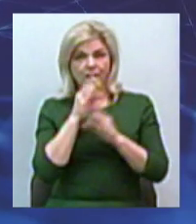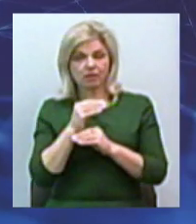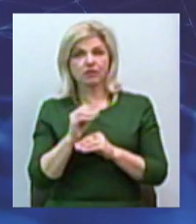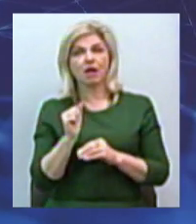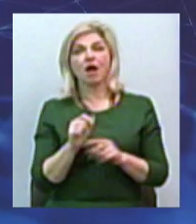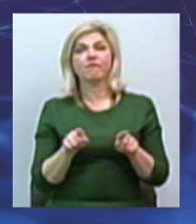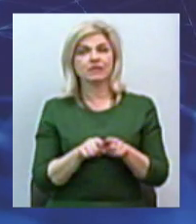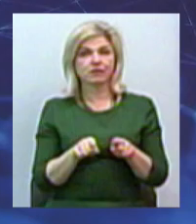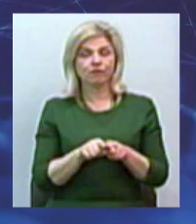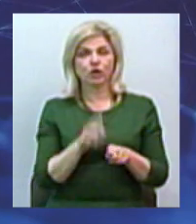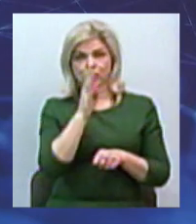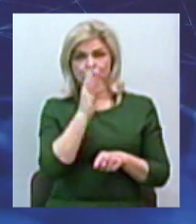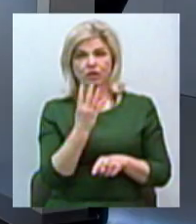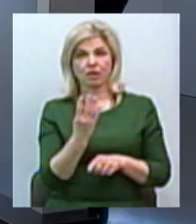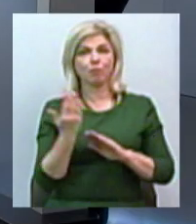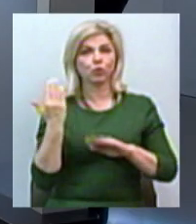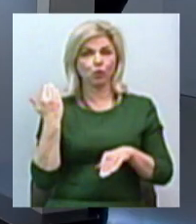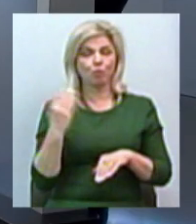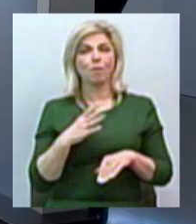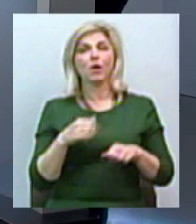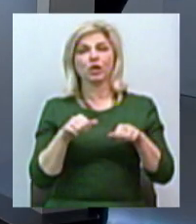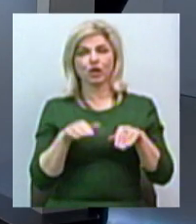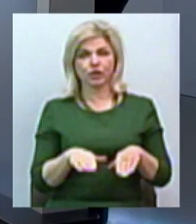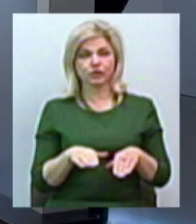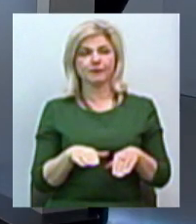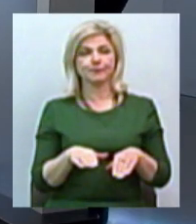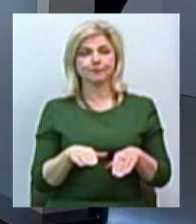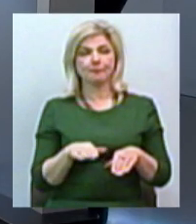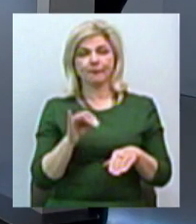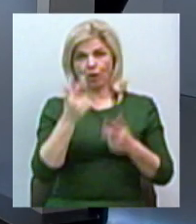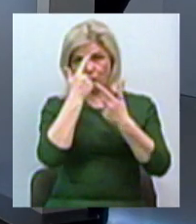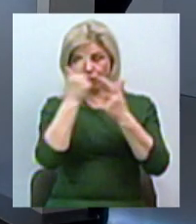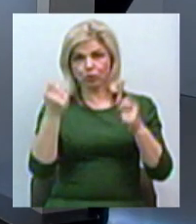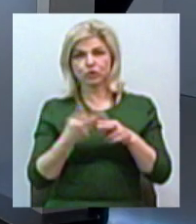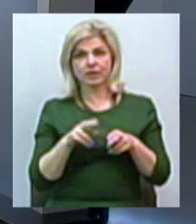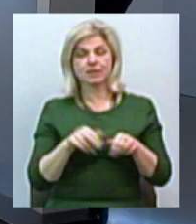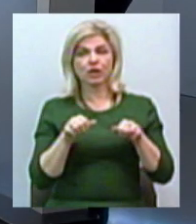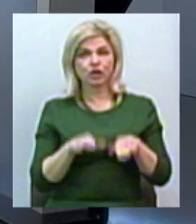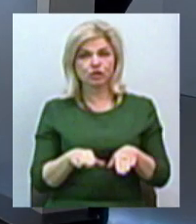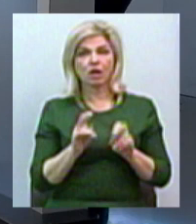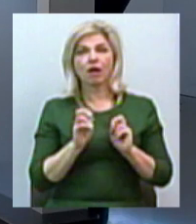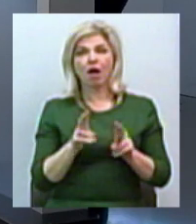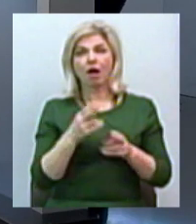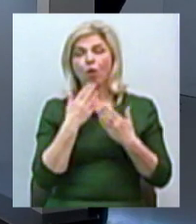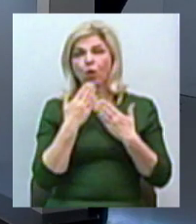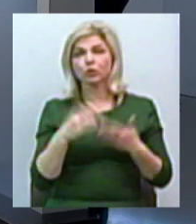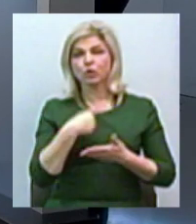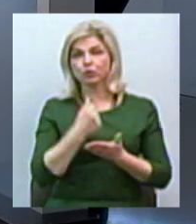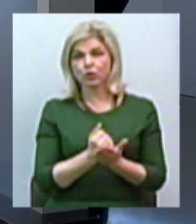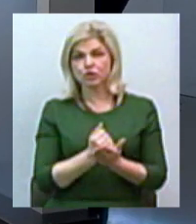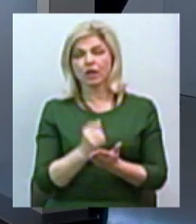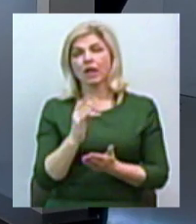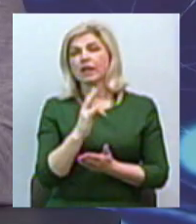все-таки чотири місяці тому було прийнято і оголошене це рішення як остаточне, і жодні